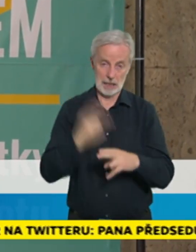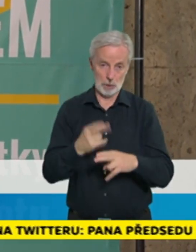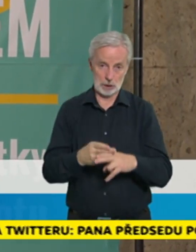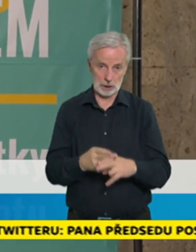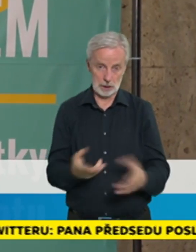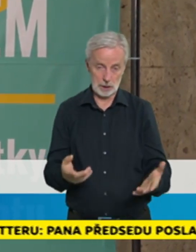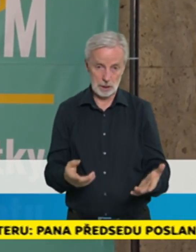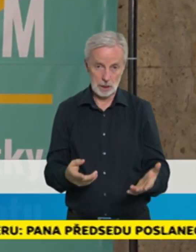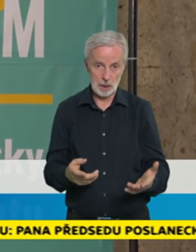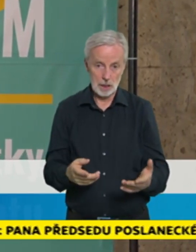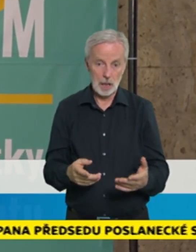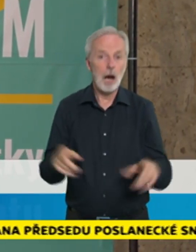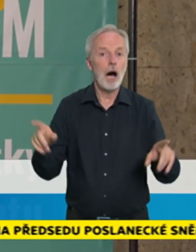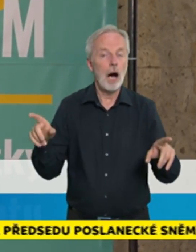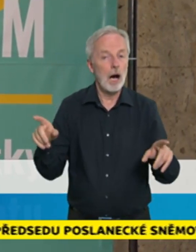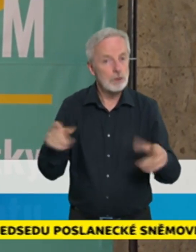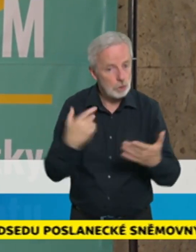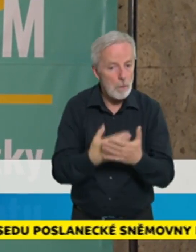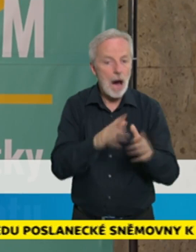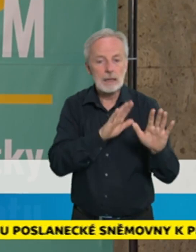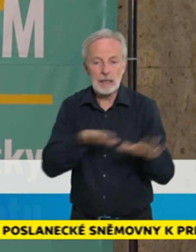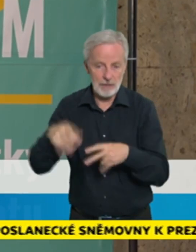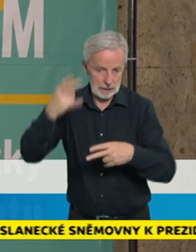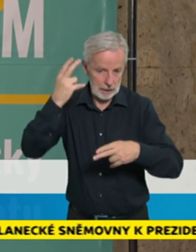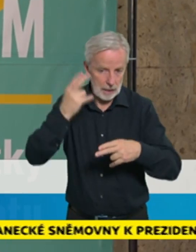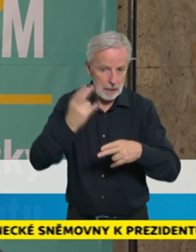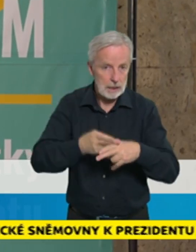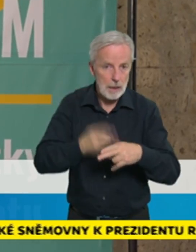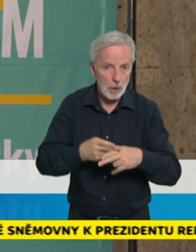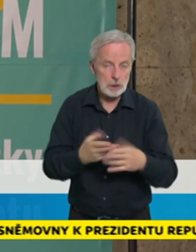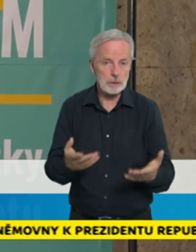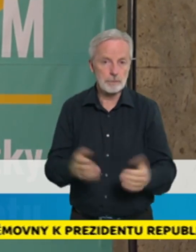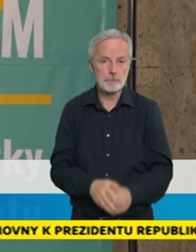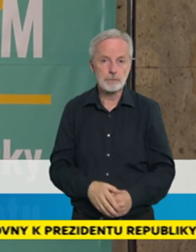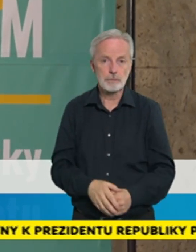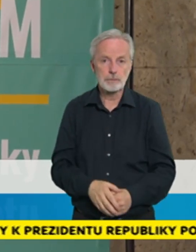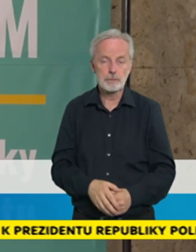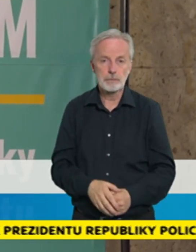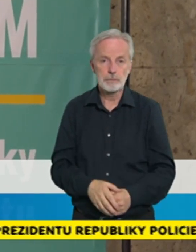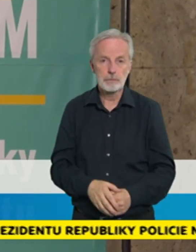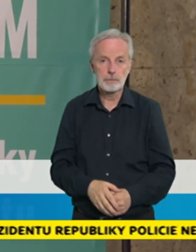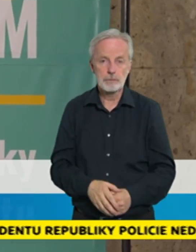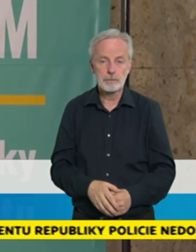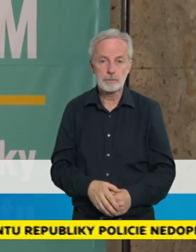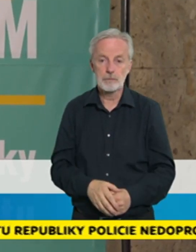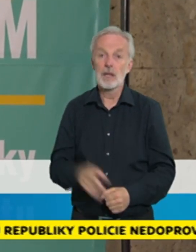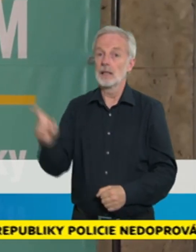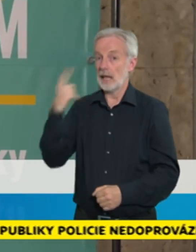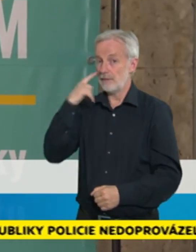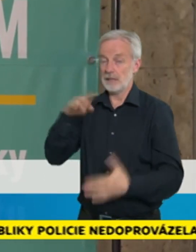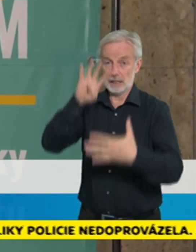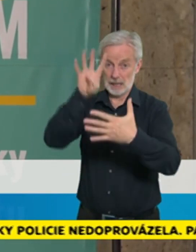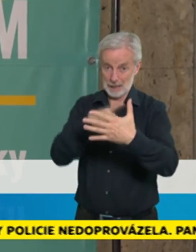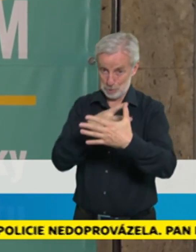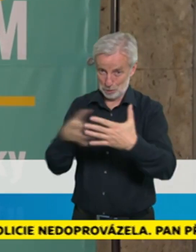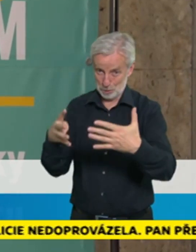ale i lidí s nějakými vážnějšími chronickými nemocemi. Toto je tabulka, kterou jsem neodolal, dal jsem ji